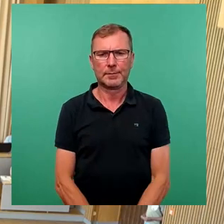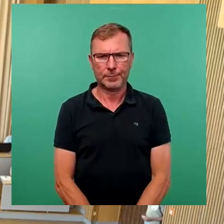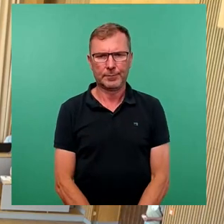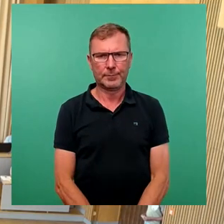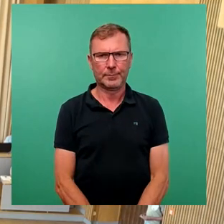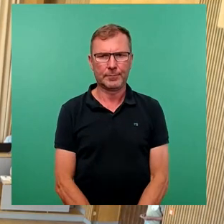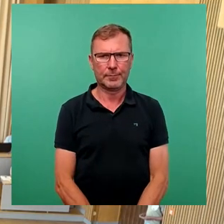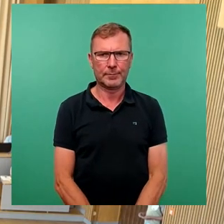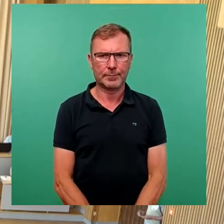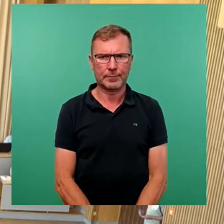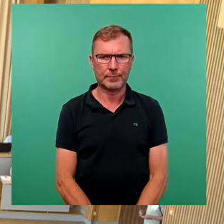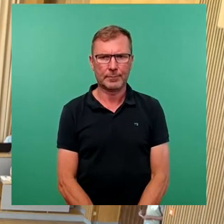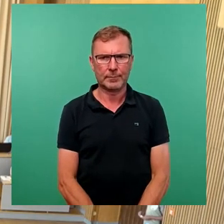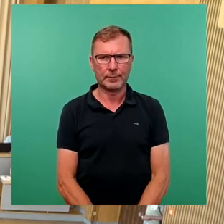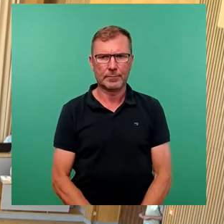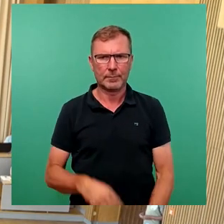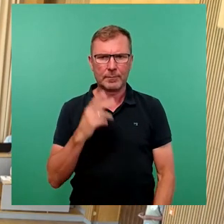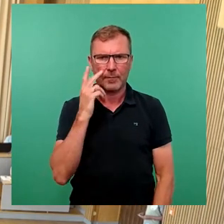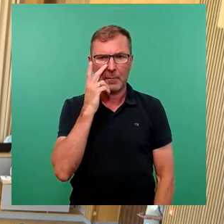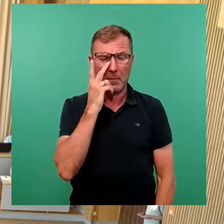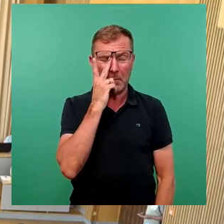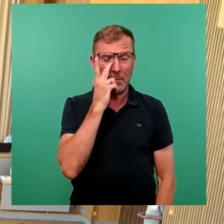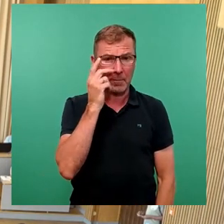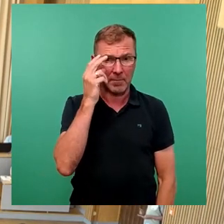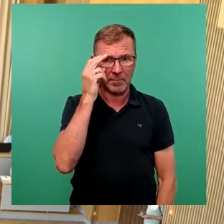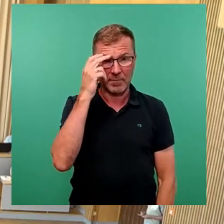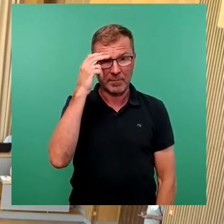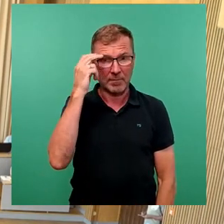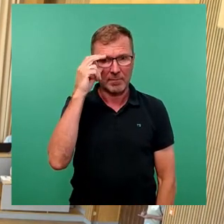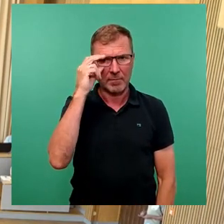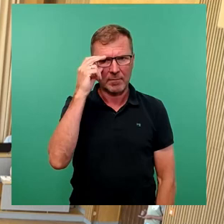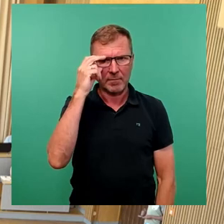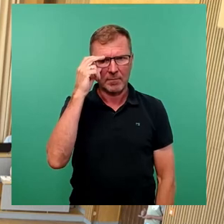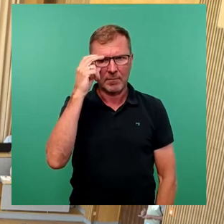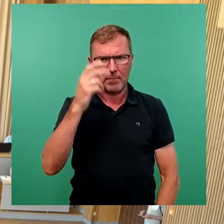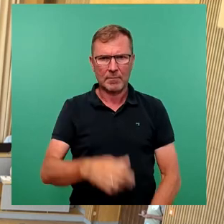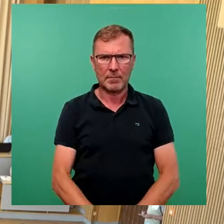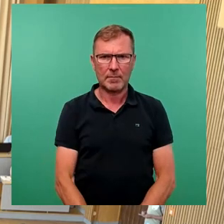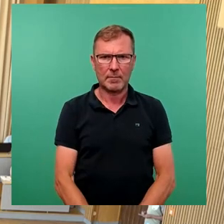Abschluss der Fraktionsrunde Dissidenten,